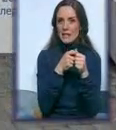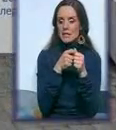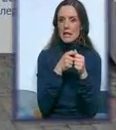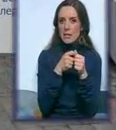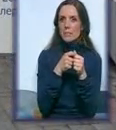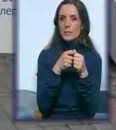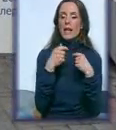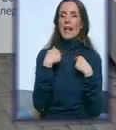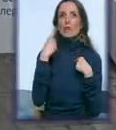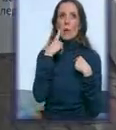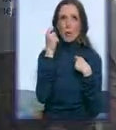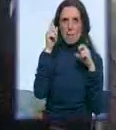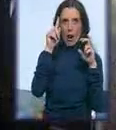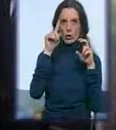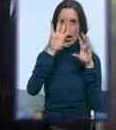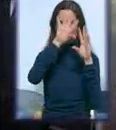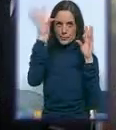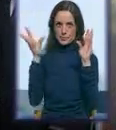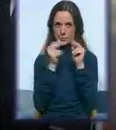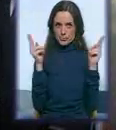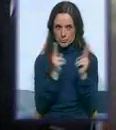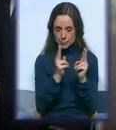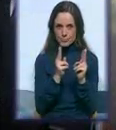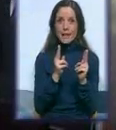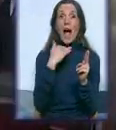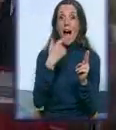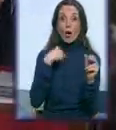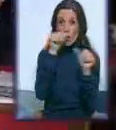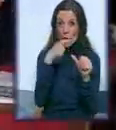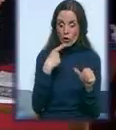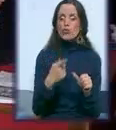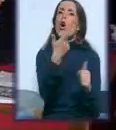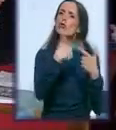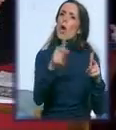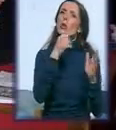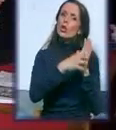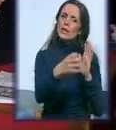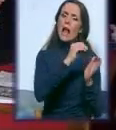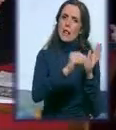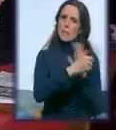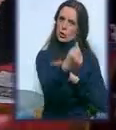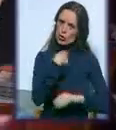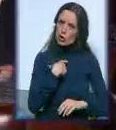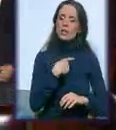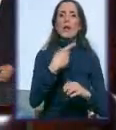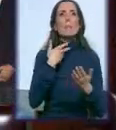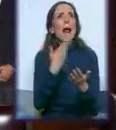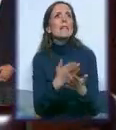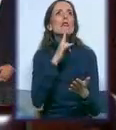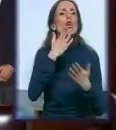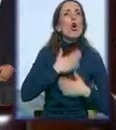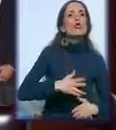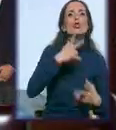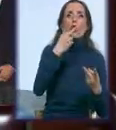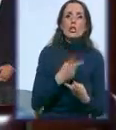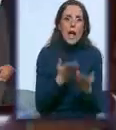Nadam se da ćete biti zadovoljni. Ukoliko ne, opet pišite, predlažite koga ćete odgovoriti u koje teme, jer vi ste upravo, kao što govorimo, evo već pet